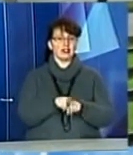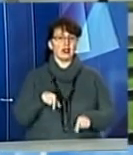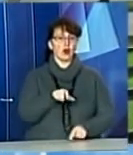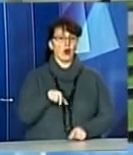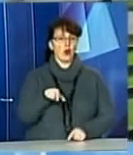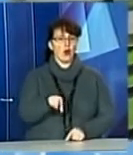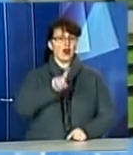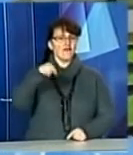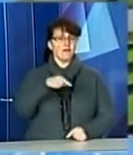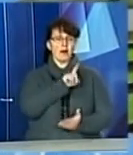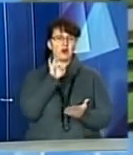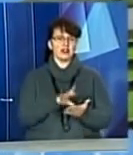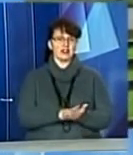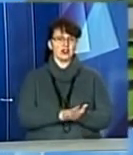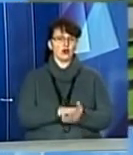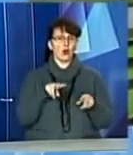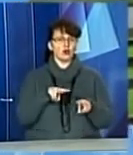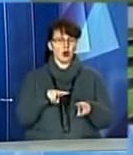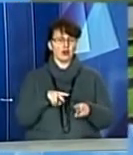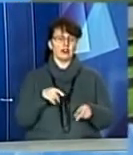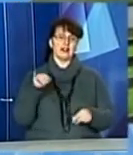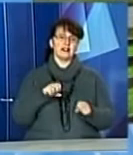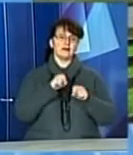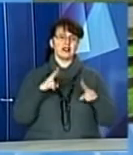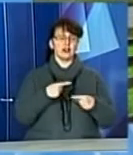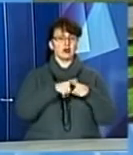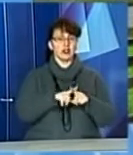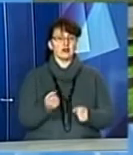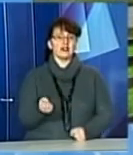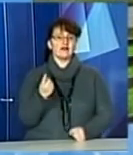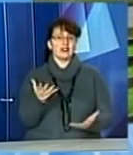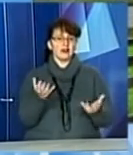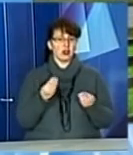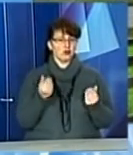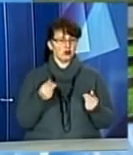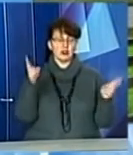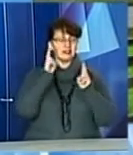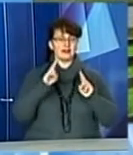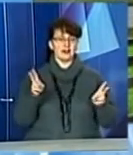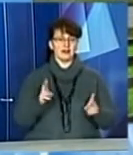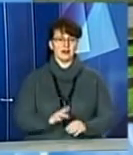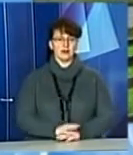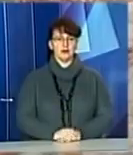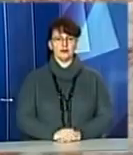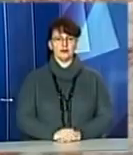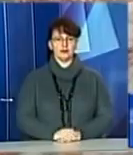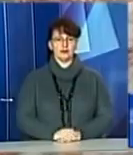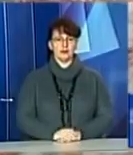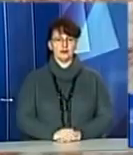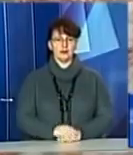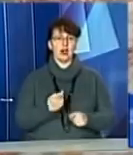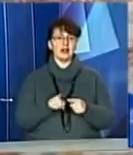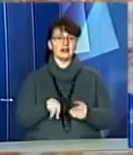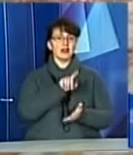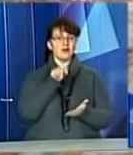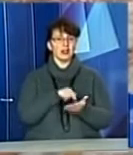постійного догляду та відповідної техніки. Звідки на це братимуть кошти, поки невідомо. Це питання